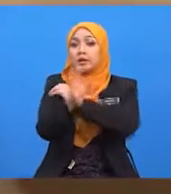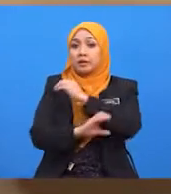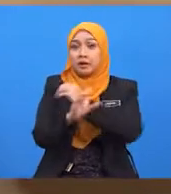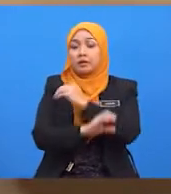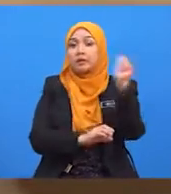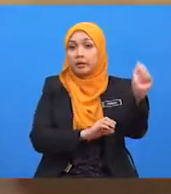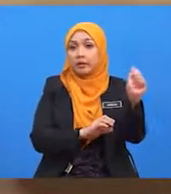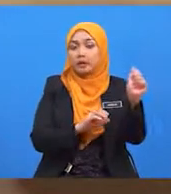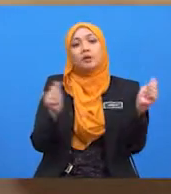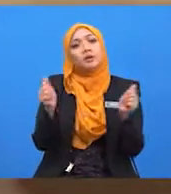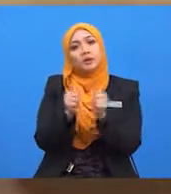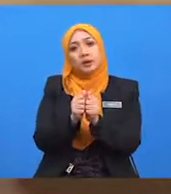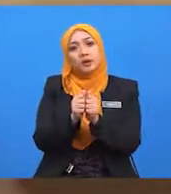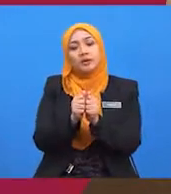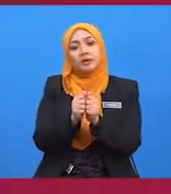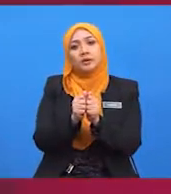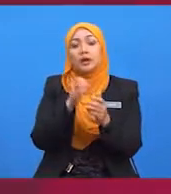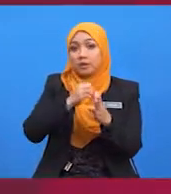dalam bidang otomobil